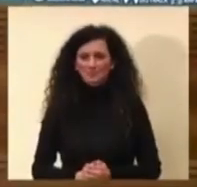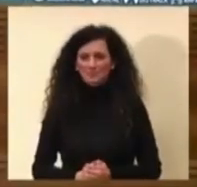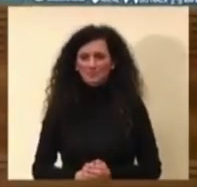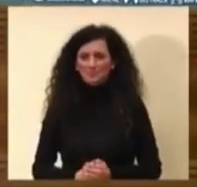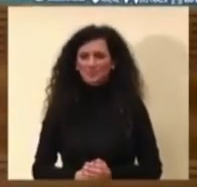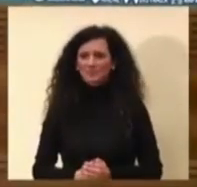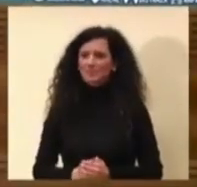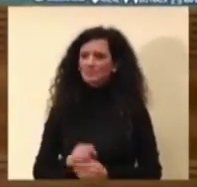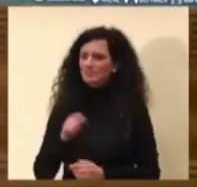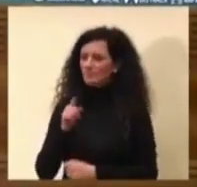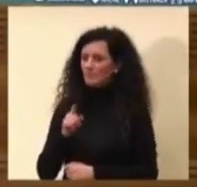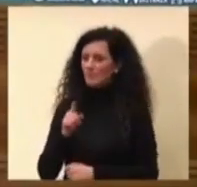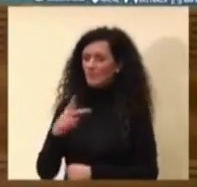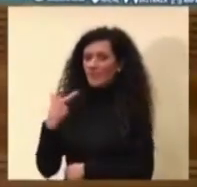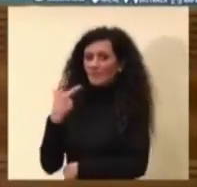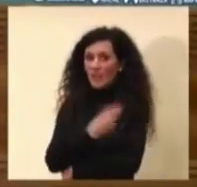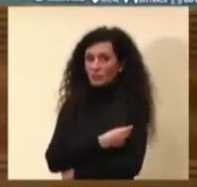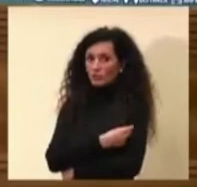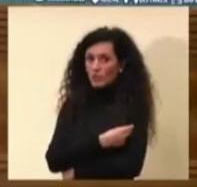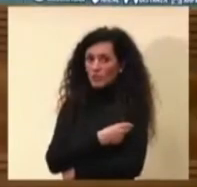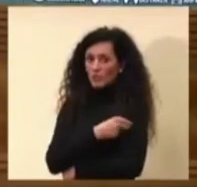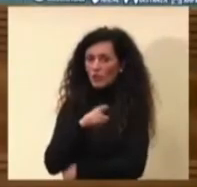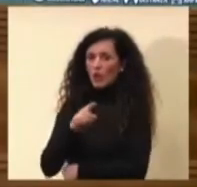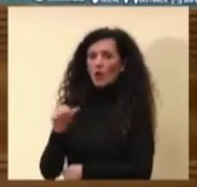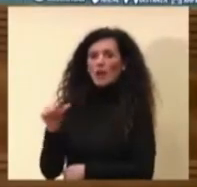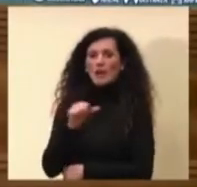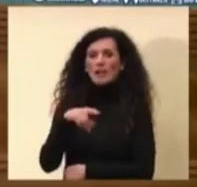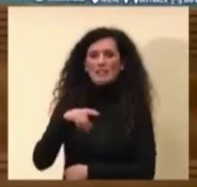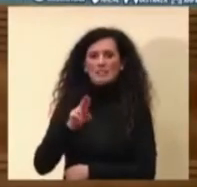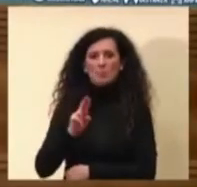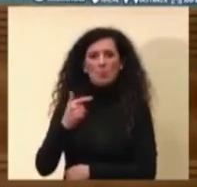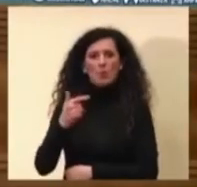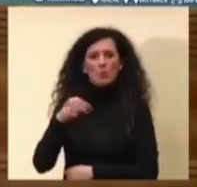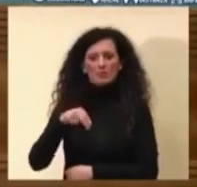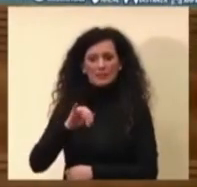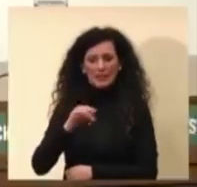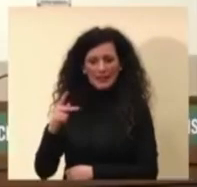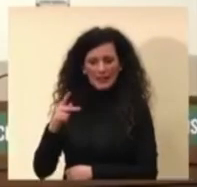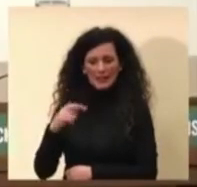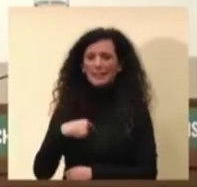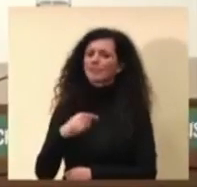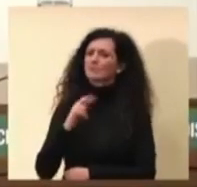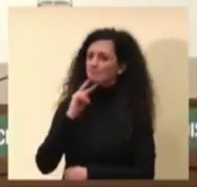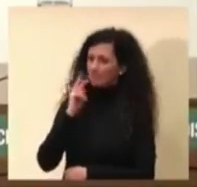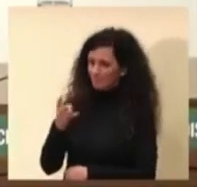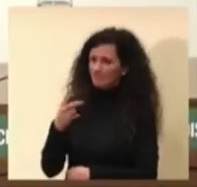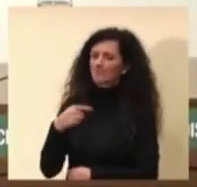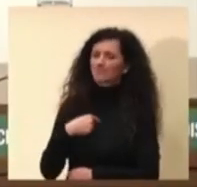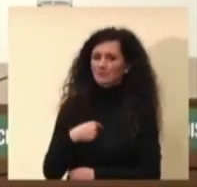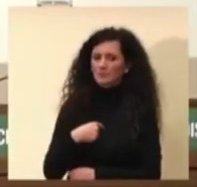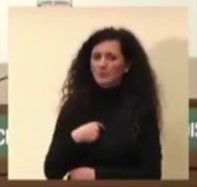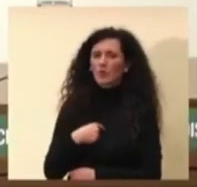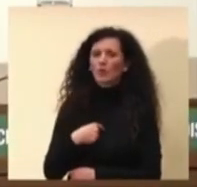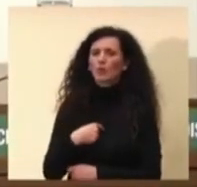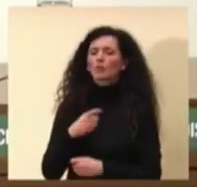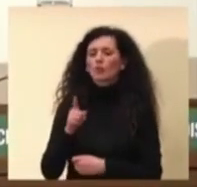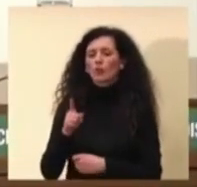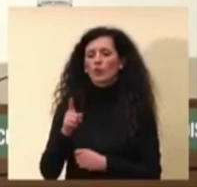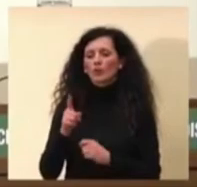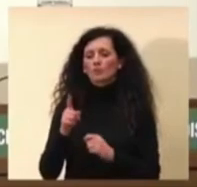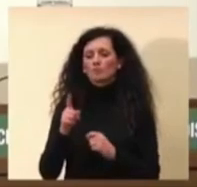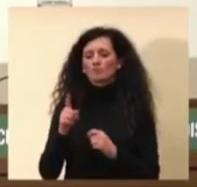Il vaccino Sputnik incomincio a rispondere io e di fatto riprende un po' l